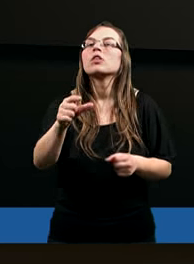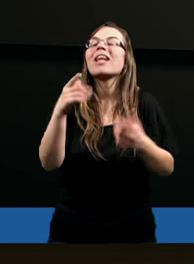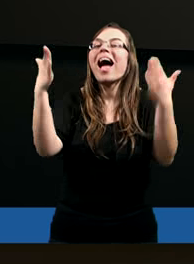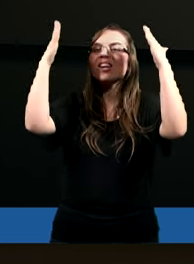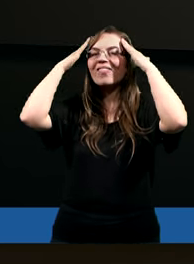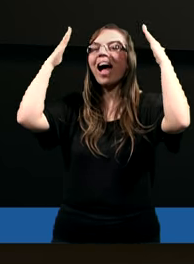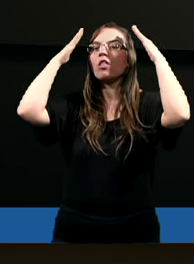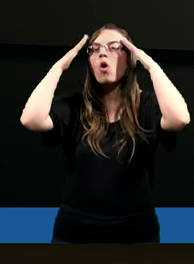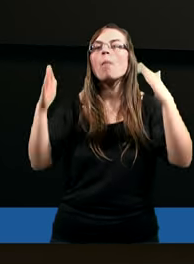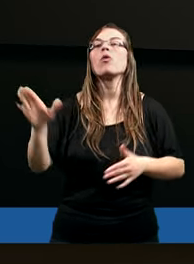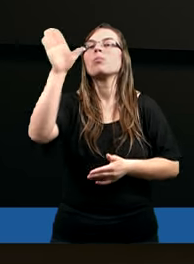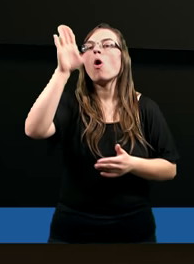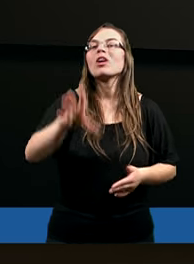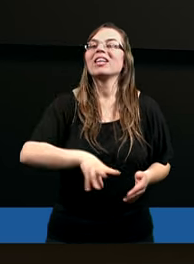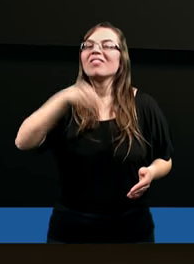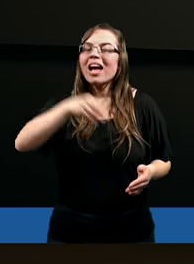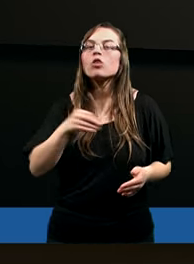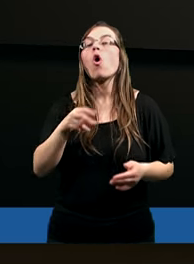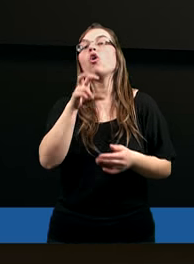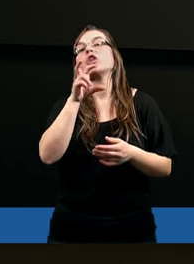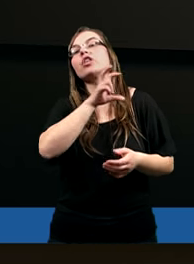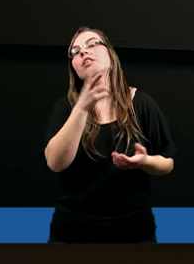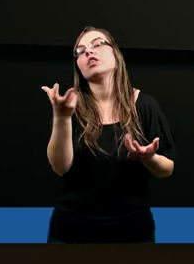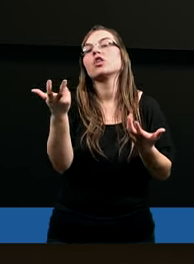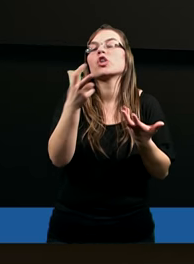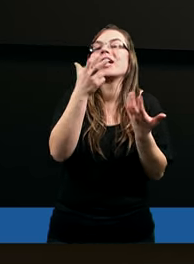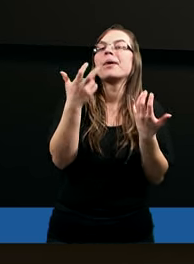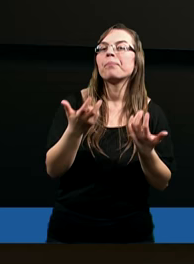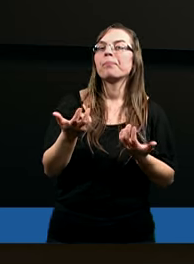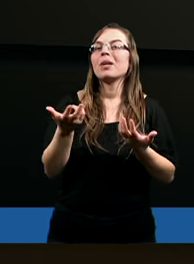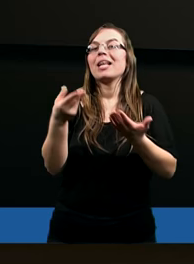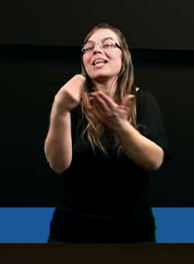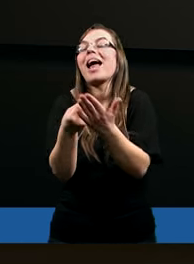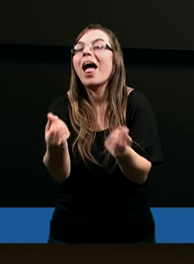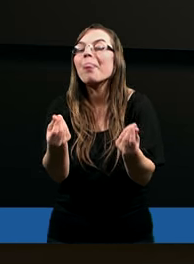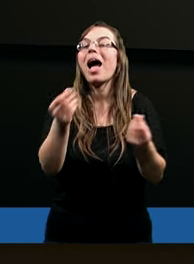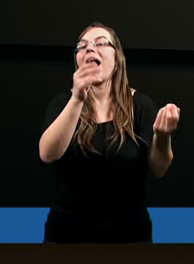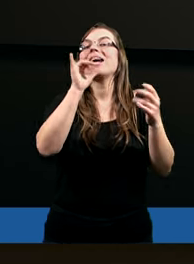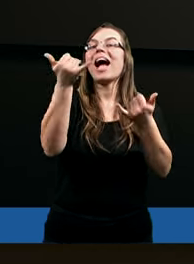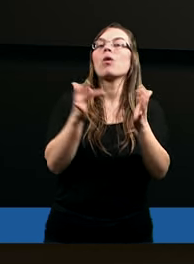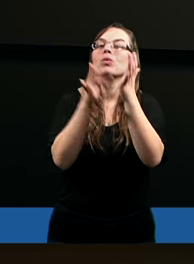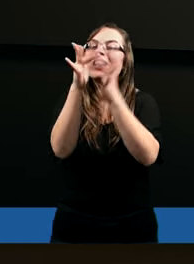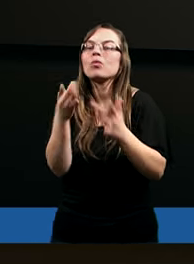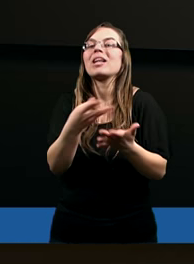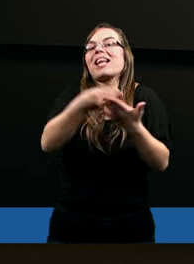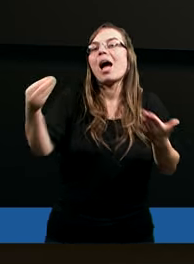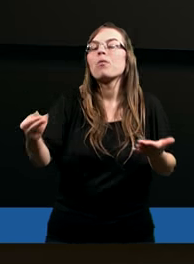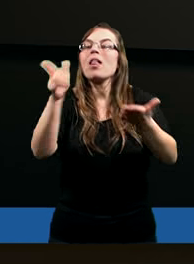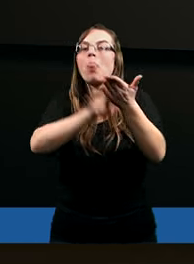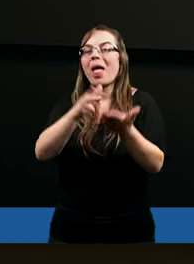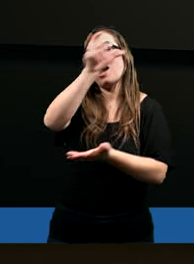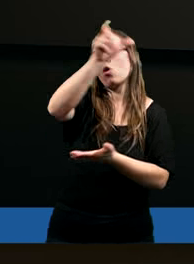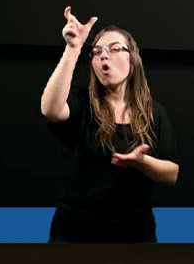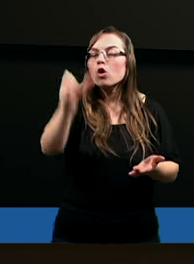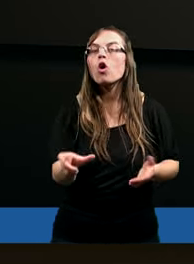świadomość Bożej Świętości, Jego charakteru, czy cena, jaką Jezus zapłacił na